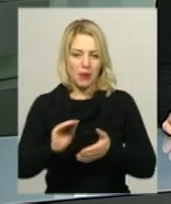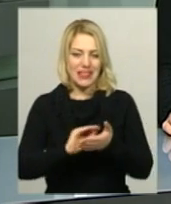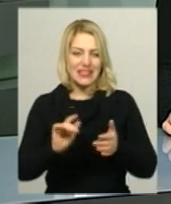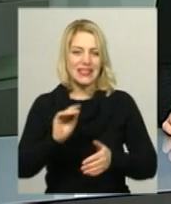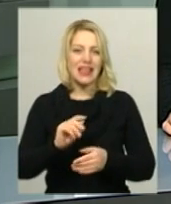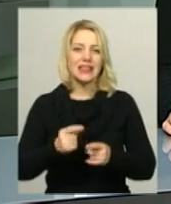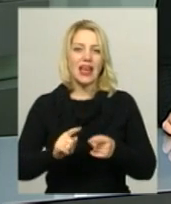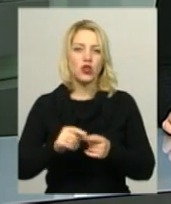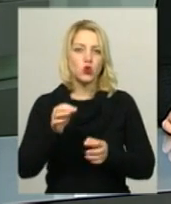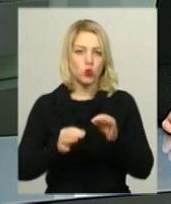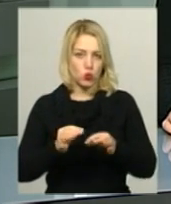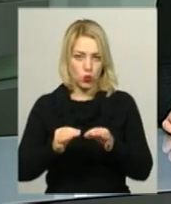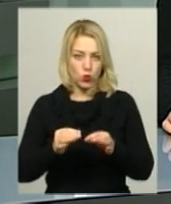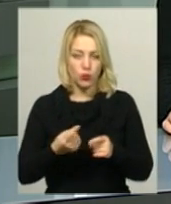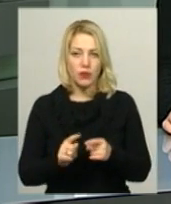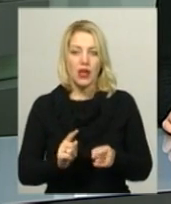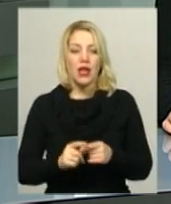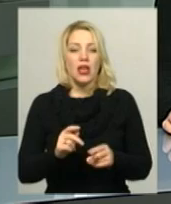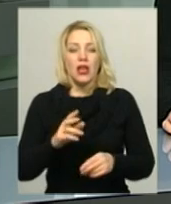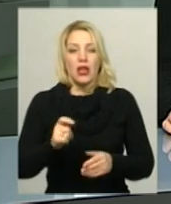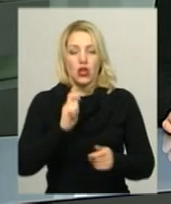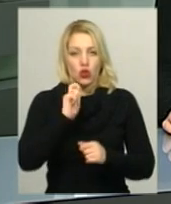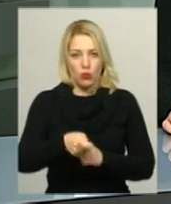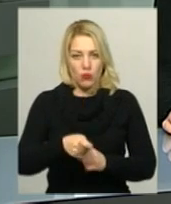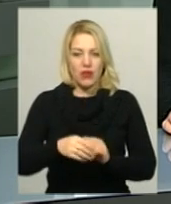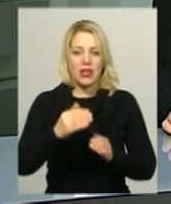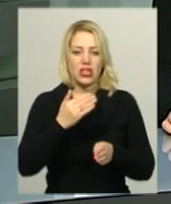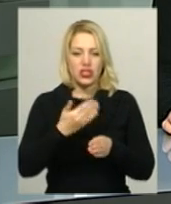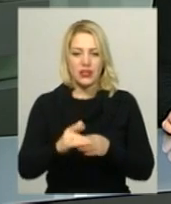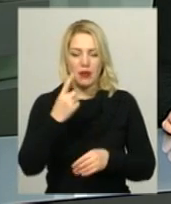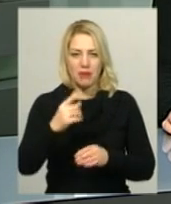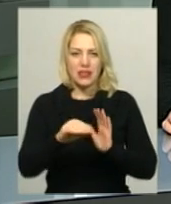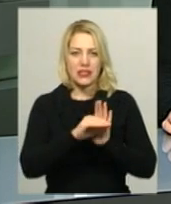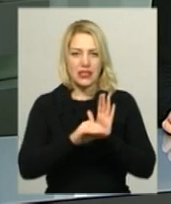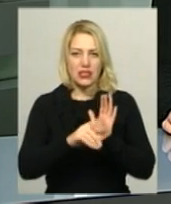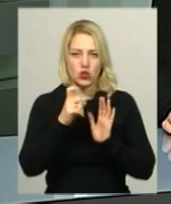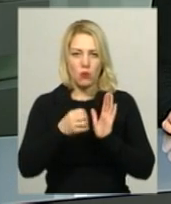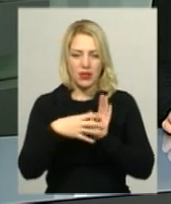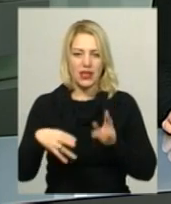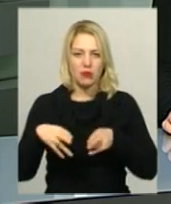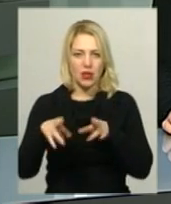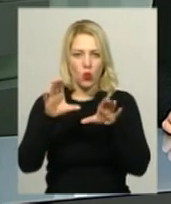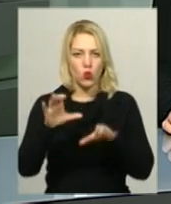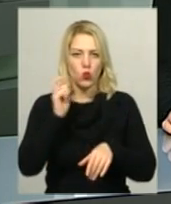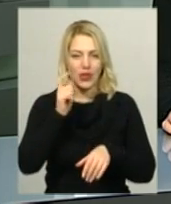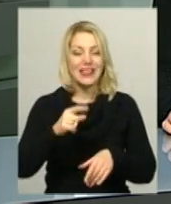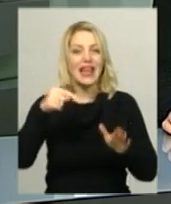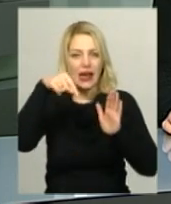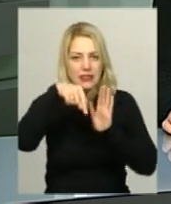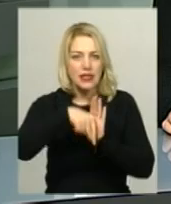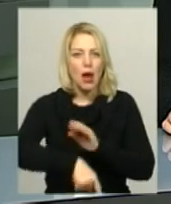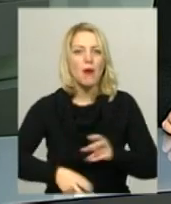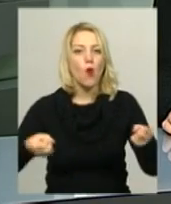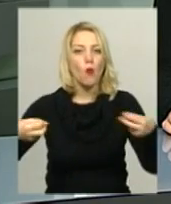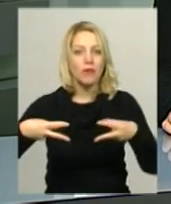Калашник. За її словами, шепетівчанці інкримінували частину першу статті 115 Кримінального кодексу України, а саме умисне вбивство.